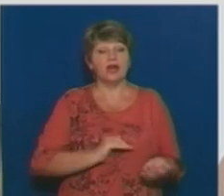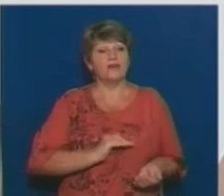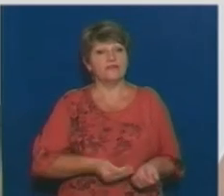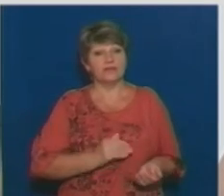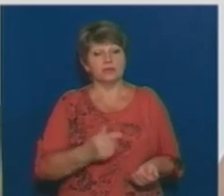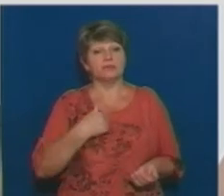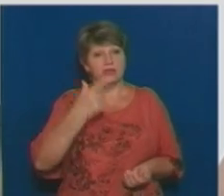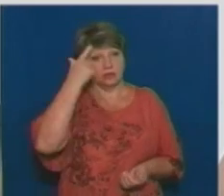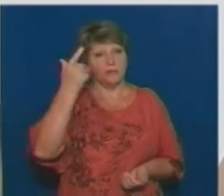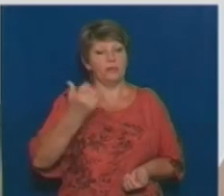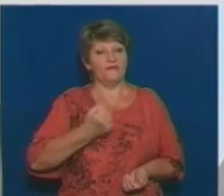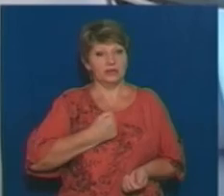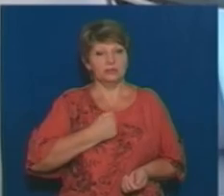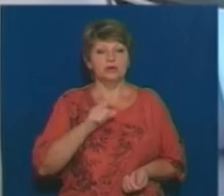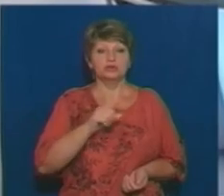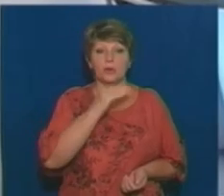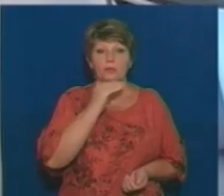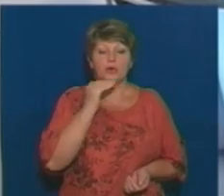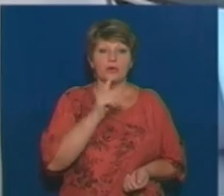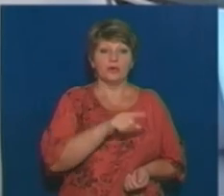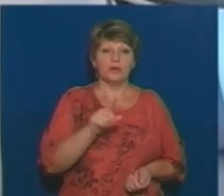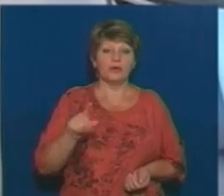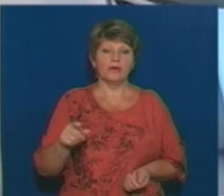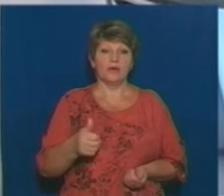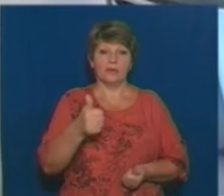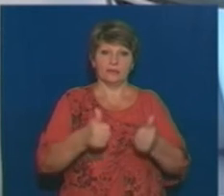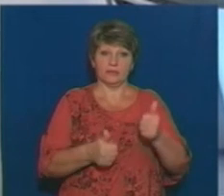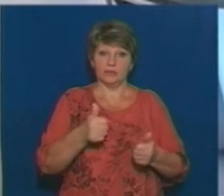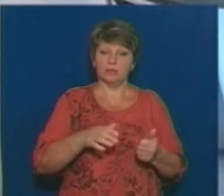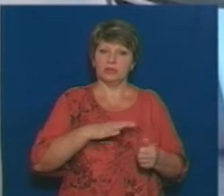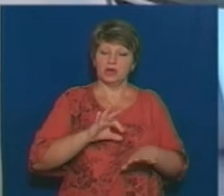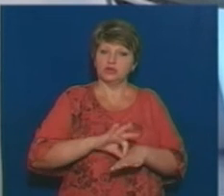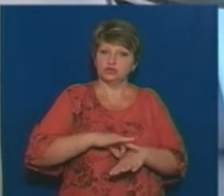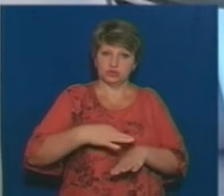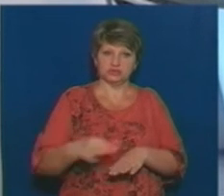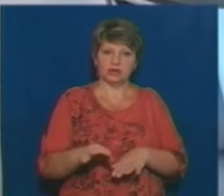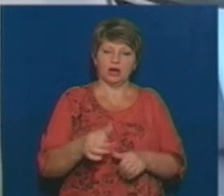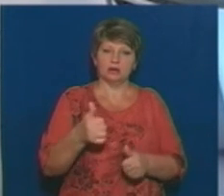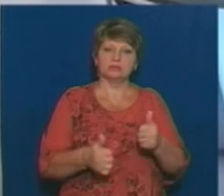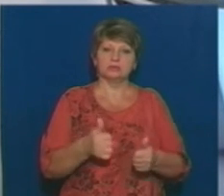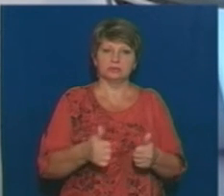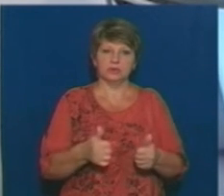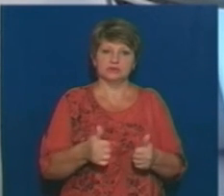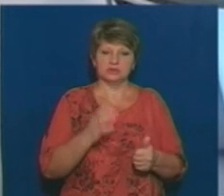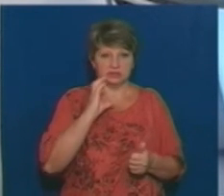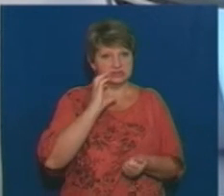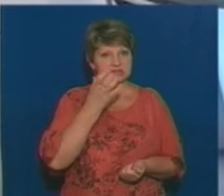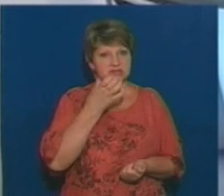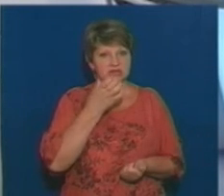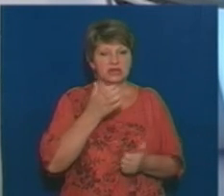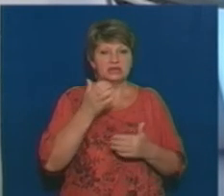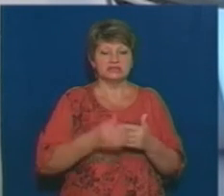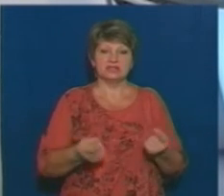Артур, мабуть, краще знає, що по багатьох лотах в цьому році була дуже жорстка така конкуренція серед великих